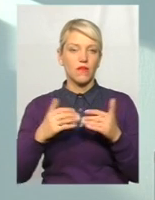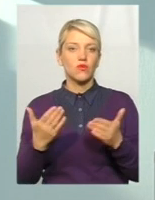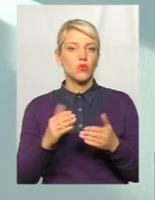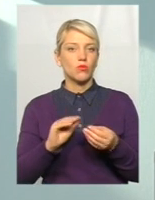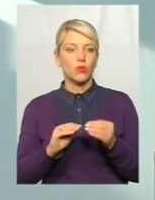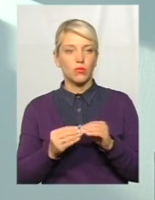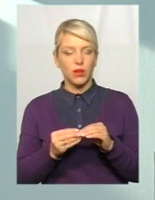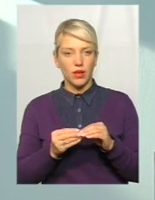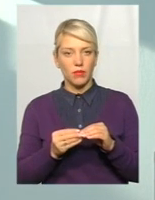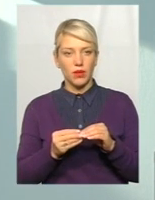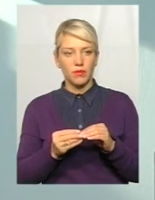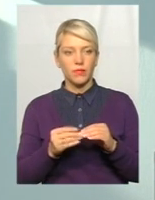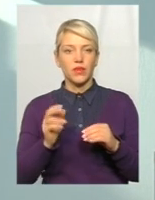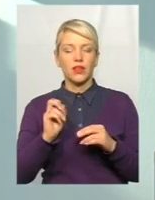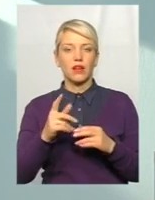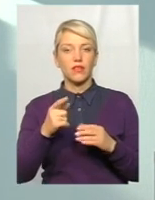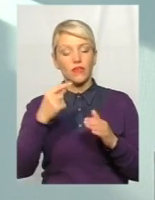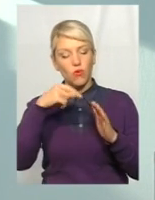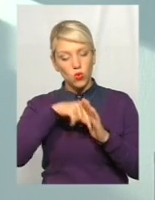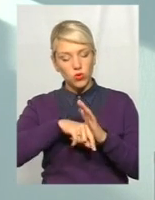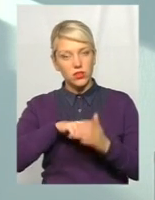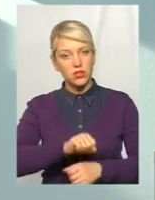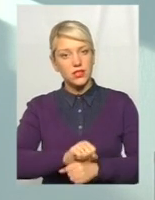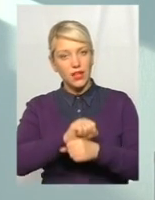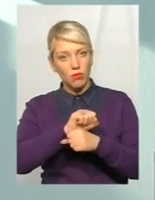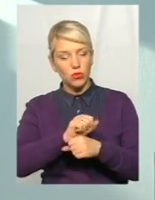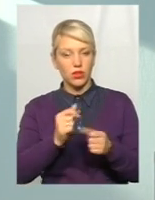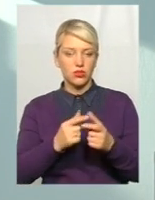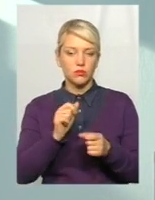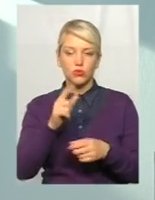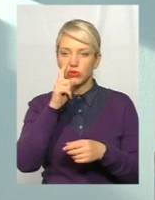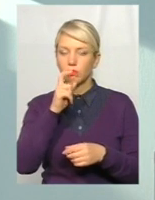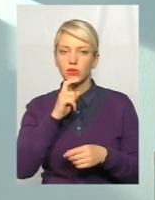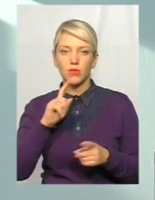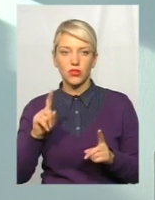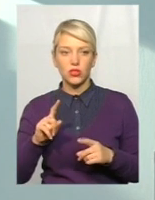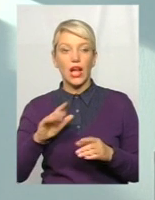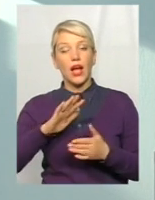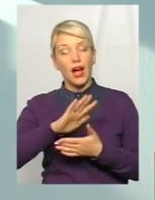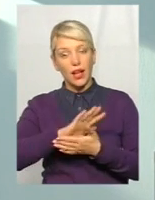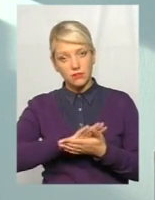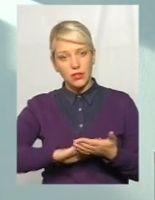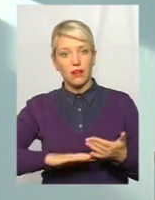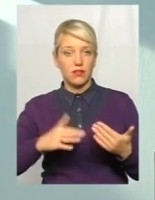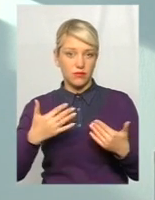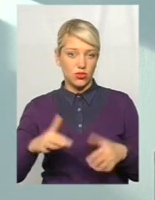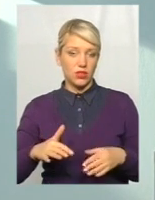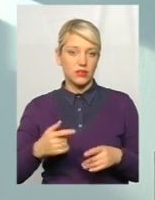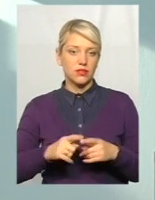права запечення, чи проблема, як ви кажете, в внутрішньому саботажі. А далі вже політична, не політична, а